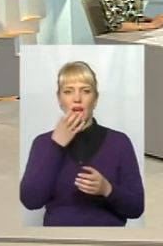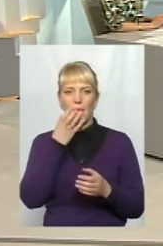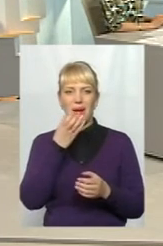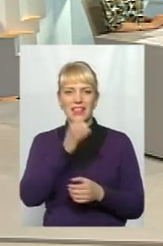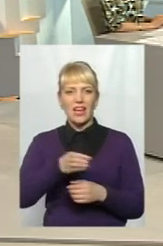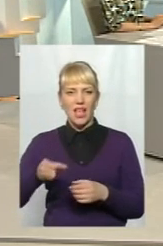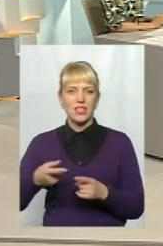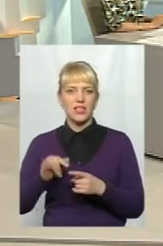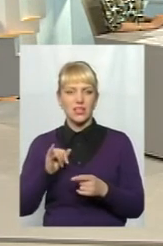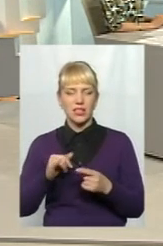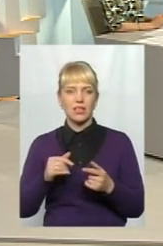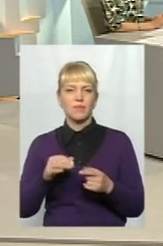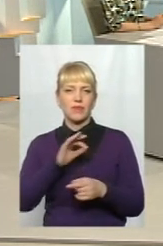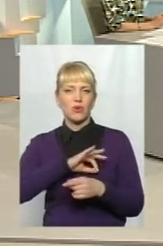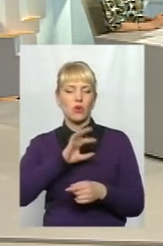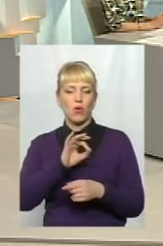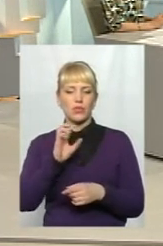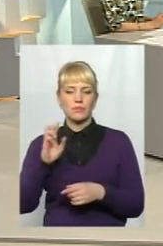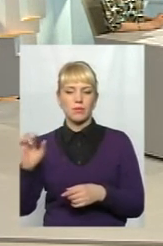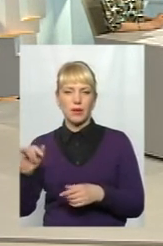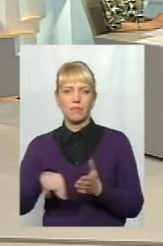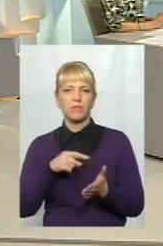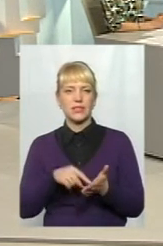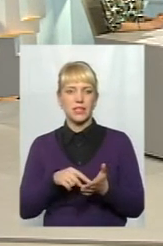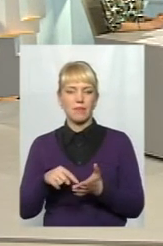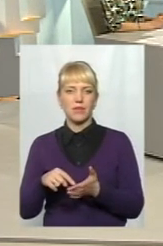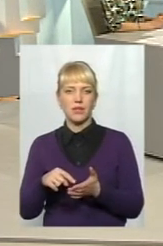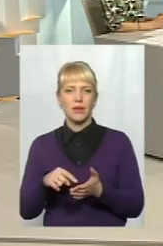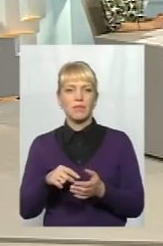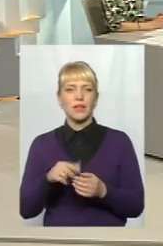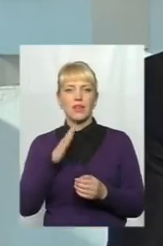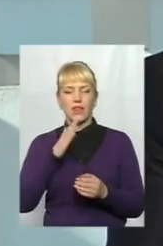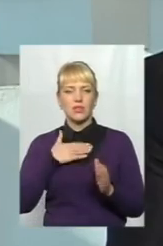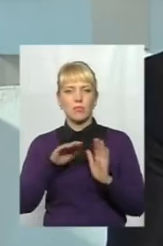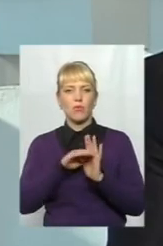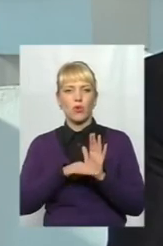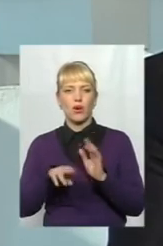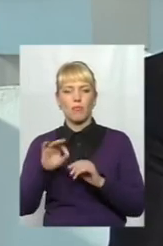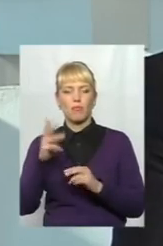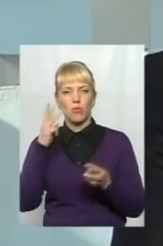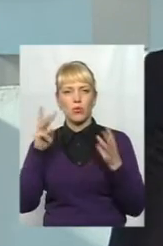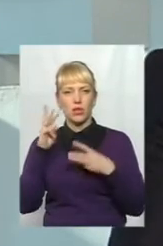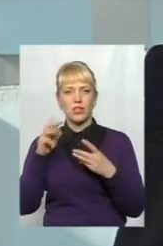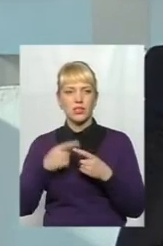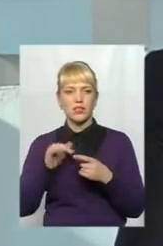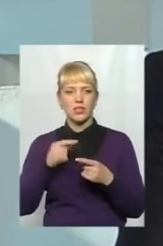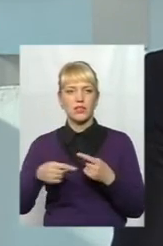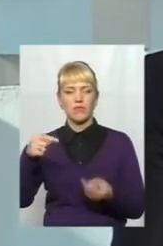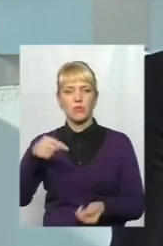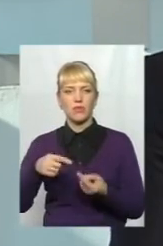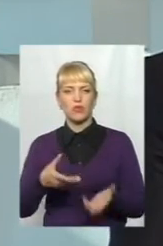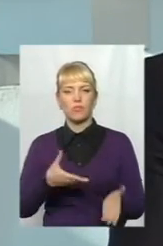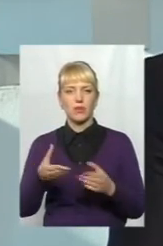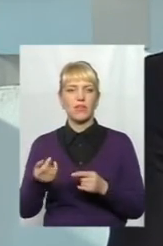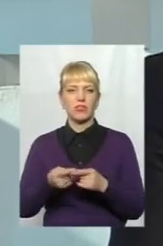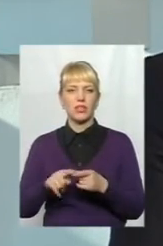користування, наприклад, ОСББ містами наших програм по термомодернізації. А це, відповідно, вже впливає на те,